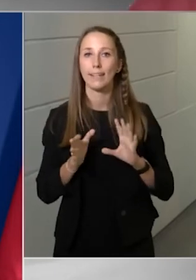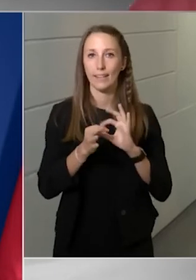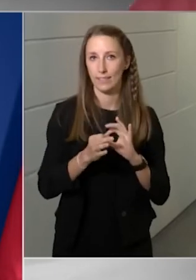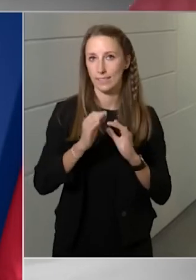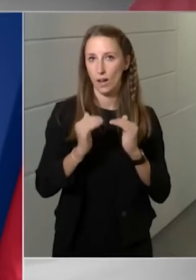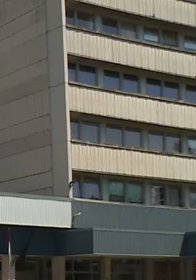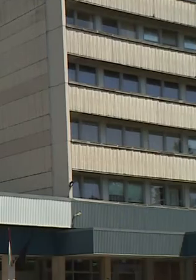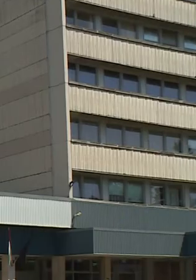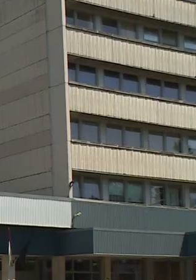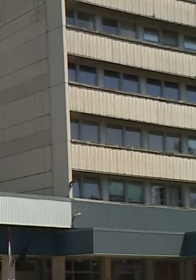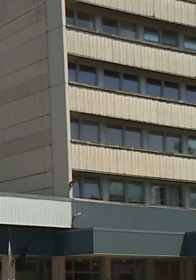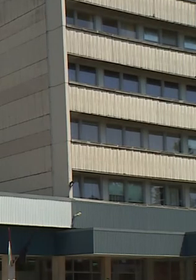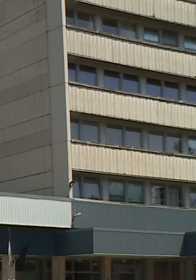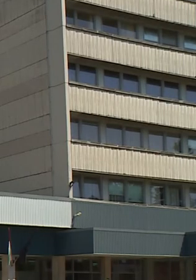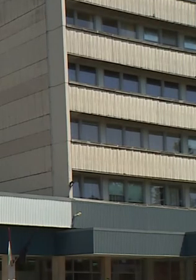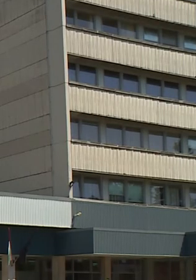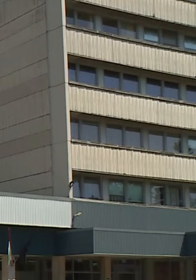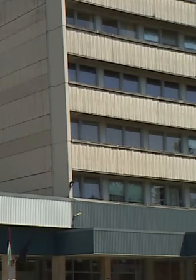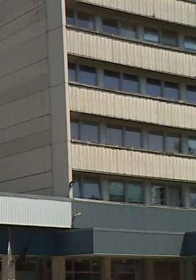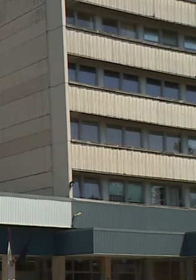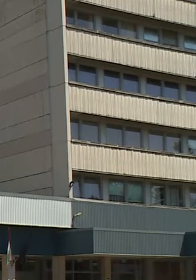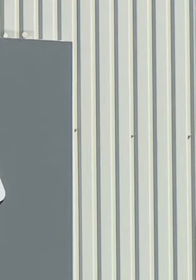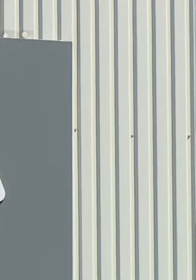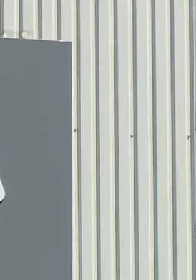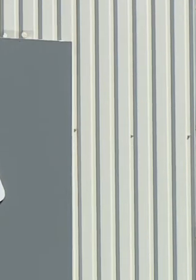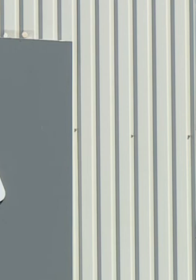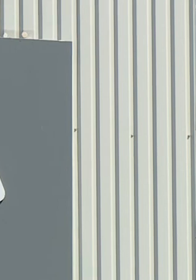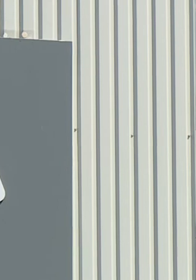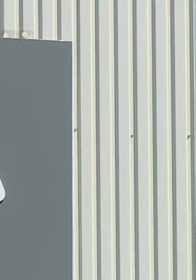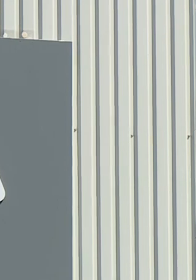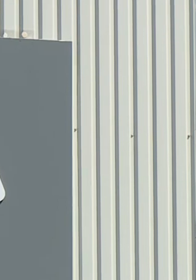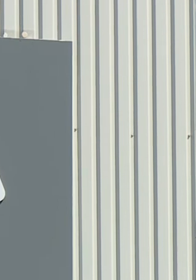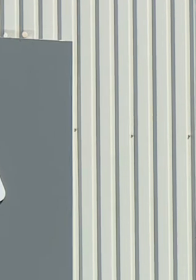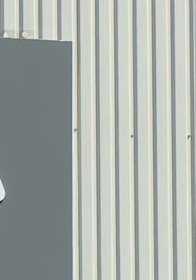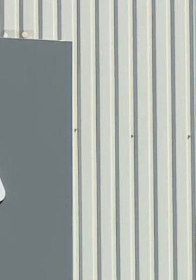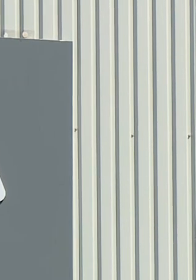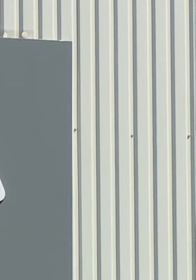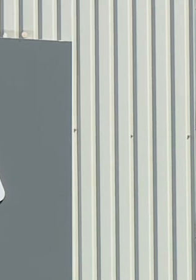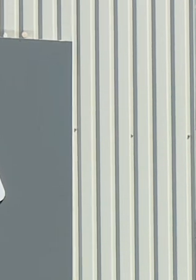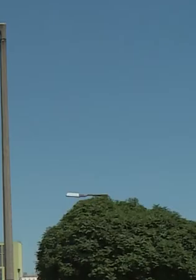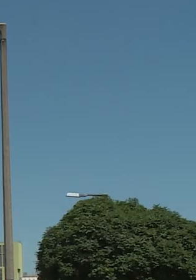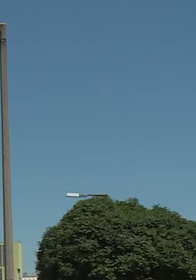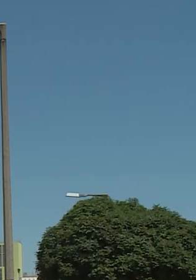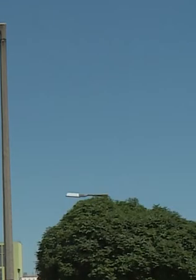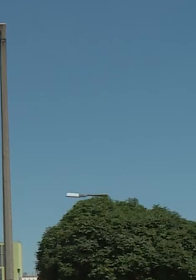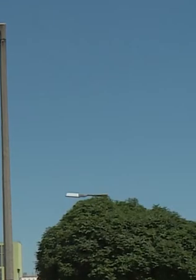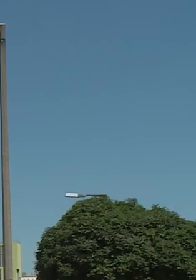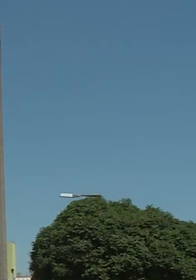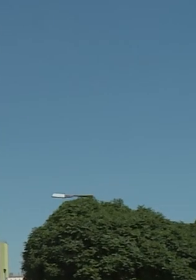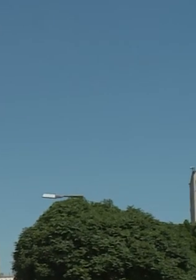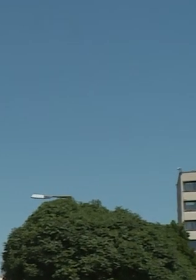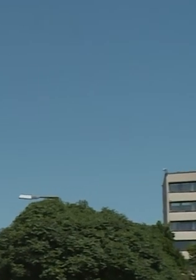intézkedésekkel kapcsolatban elmondta, hogy kezdeményezik Paks 1 üzemidejének meghosszabbítását, és tervezik a